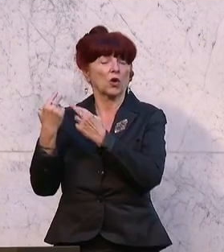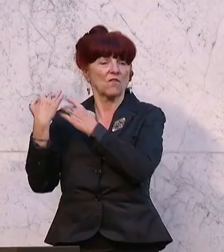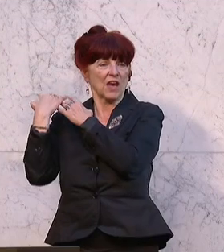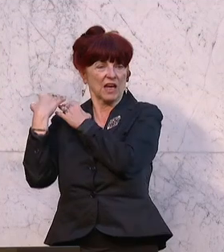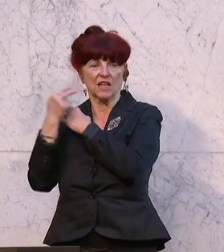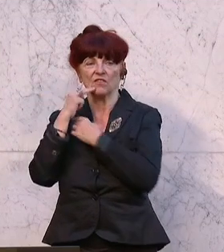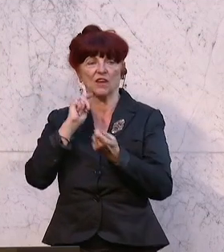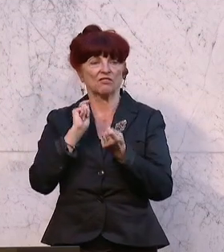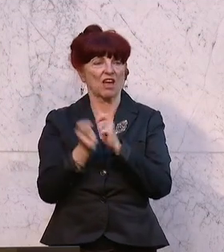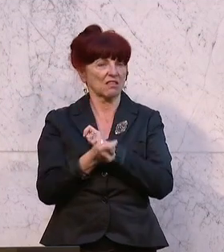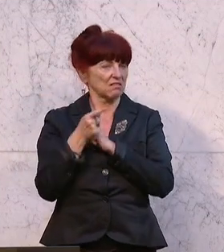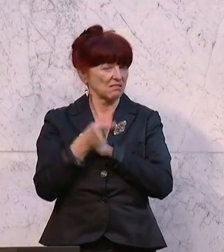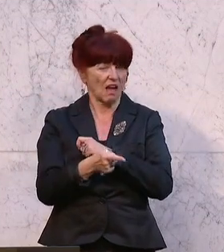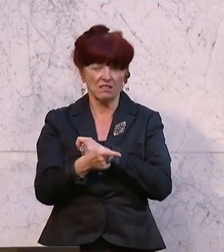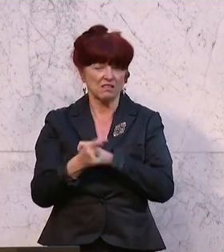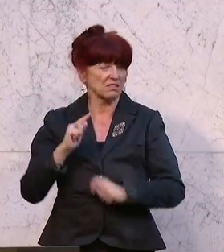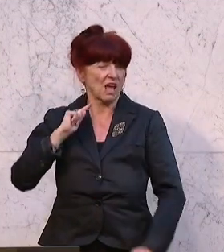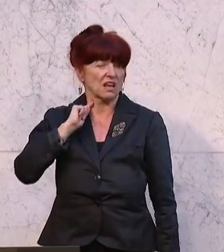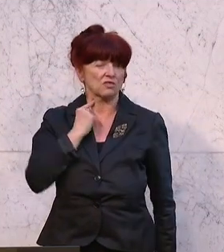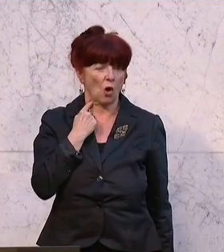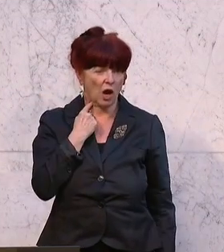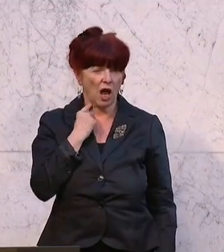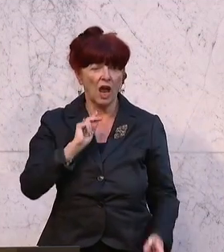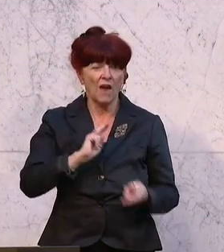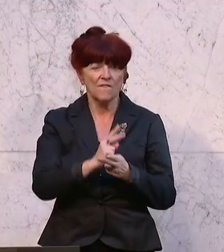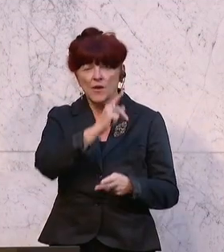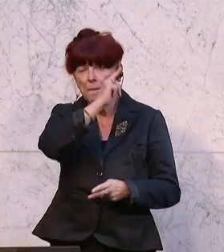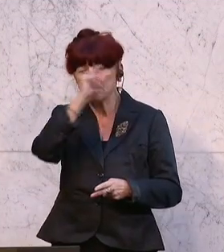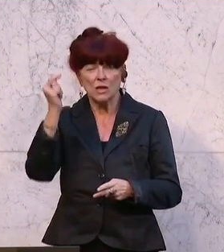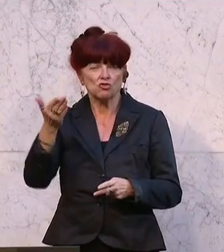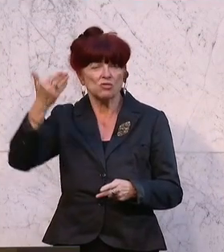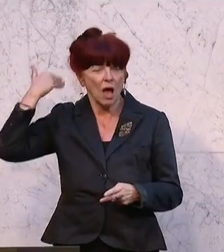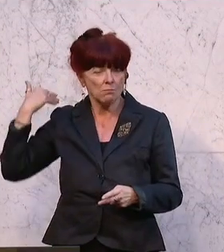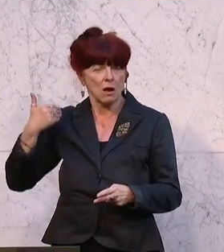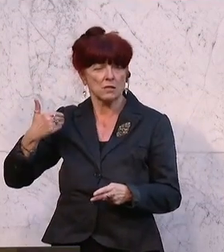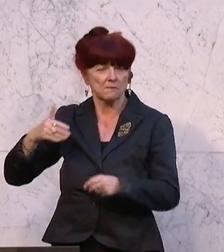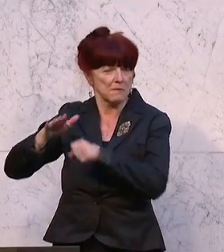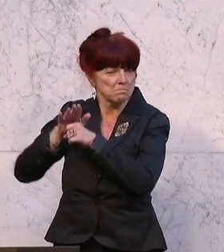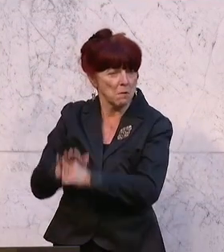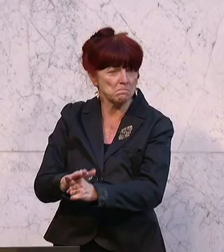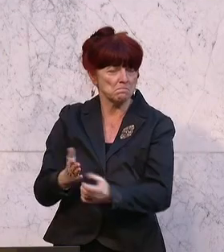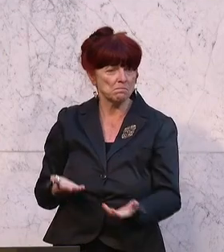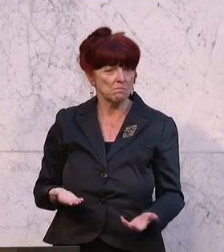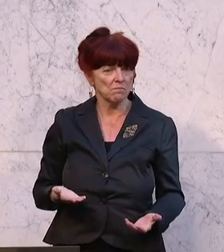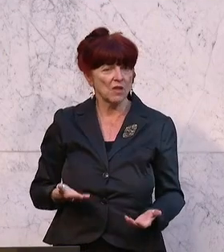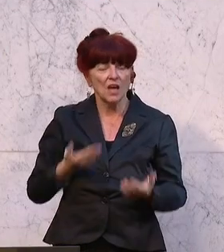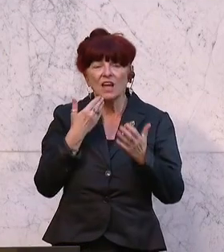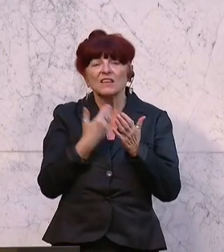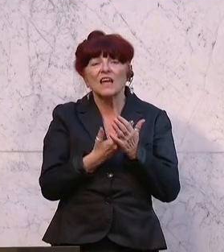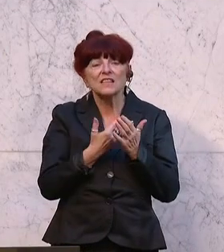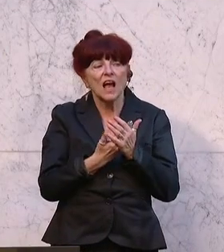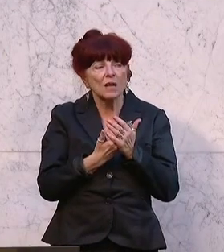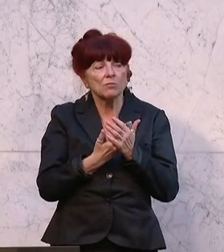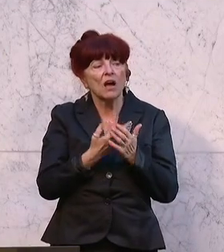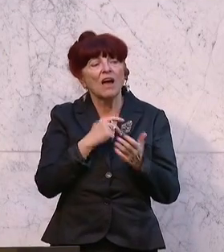weil das ist eine Sauerei, wie man damals die Menzen geschnopft hat. Und daher bringen wir den